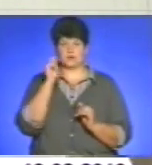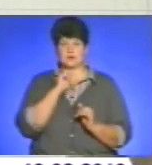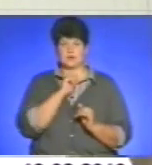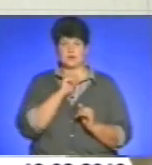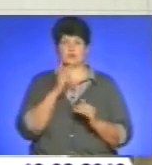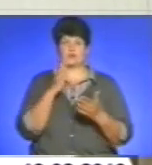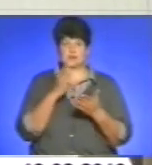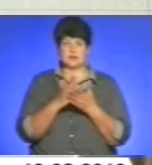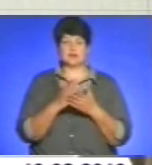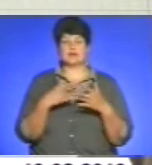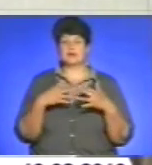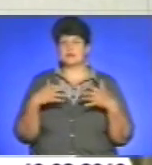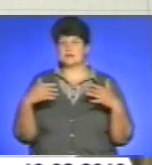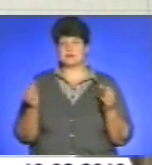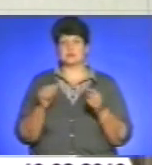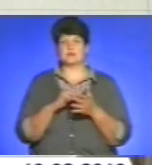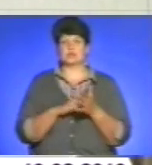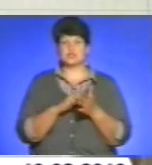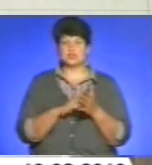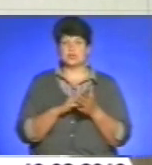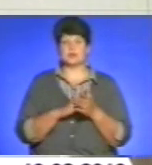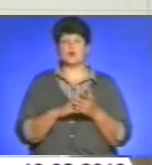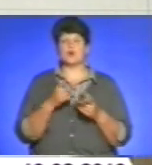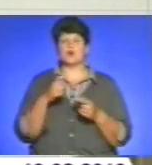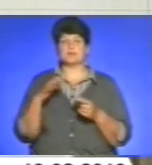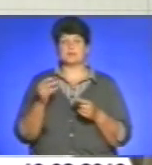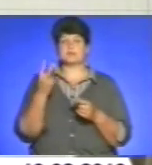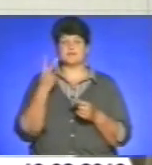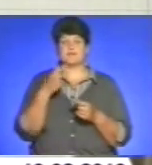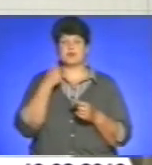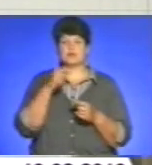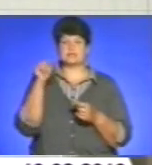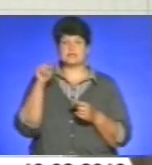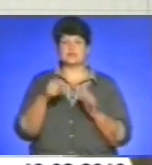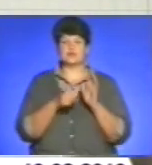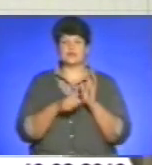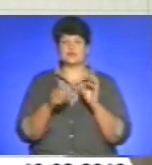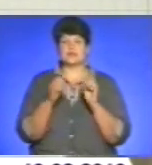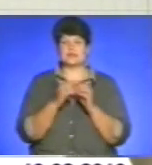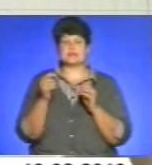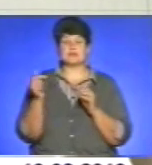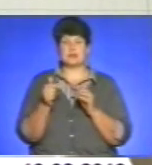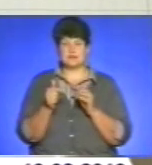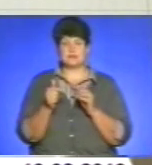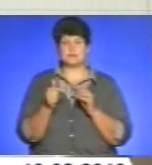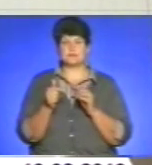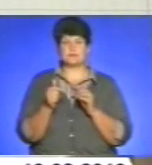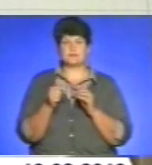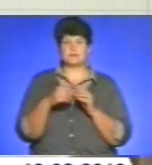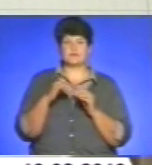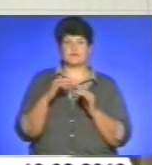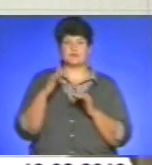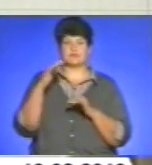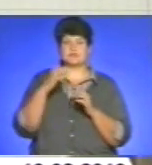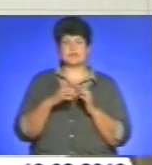Тут є об'єктивні суб'єктивні причини, хоча ми за два роки з 1610 гривень вивели середню